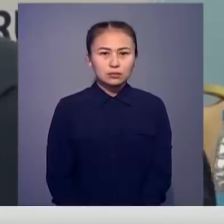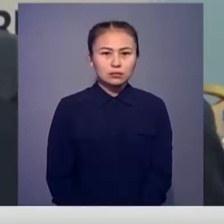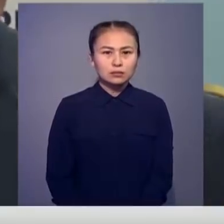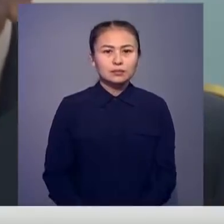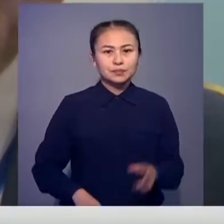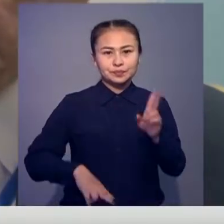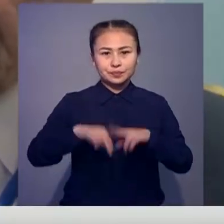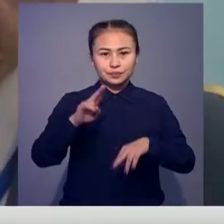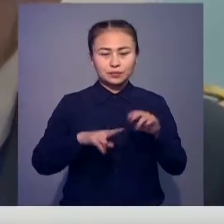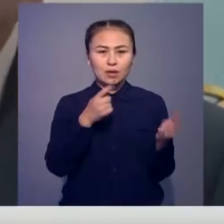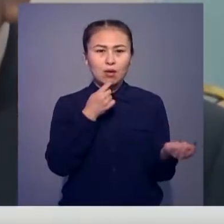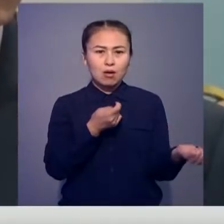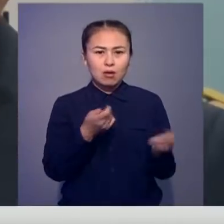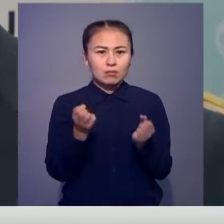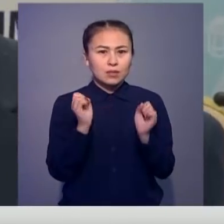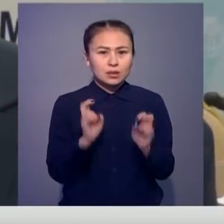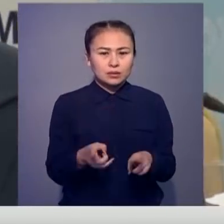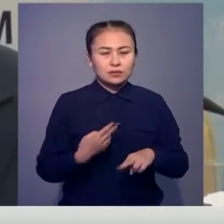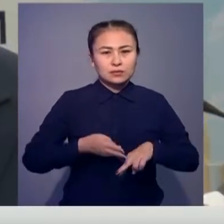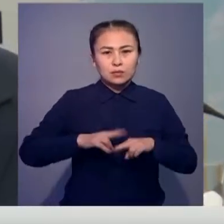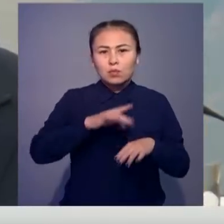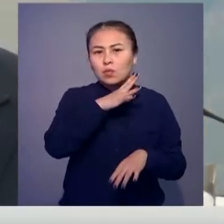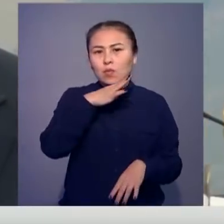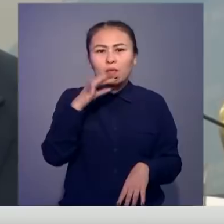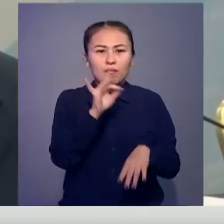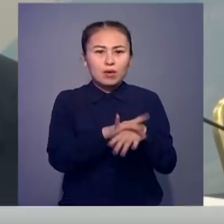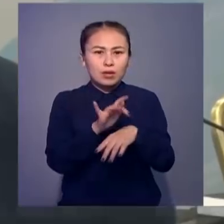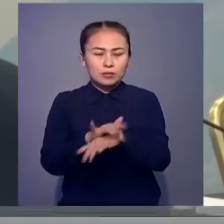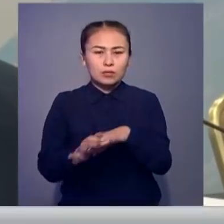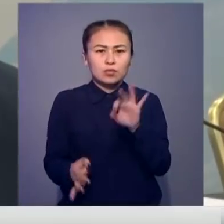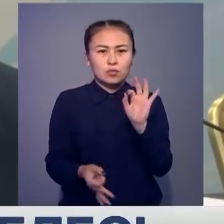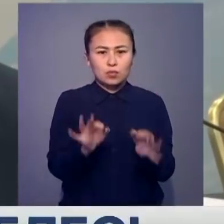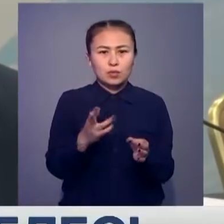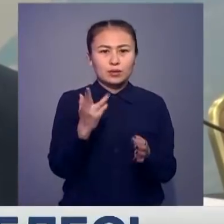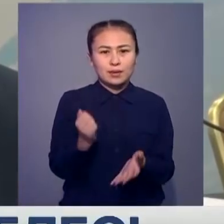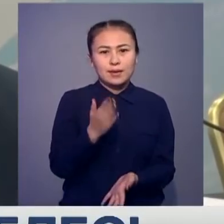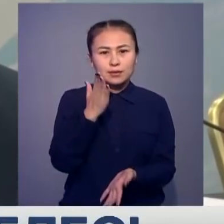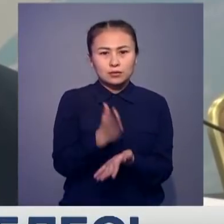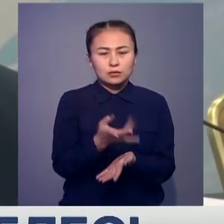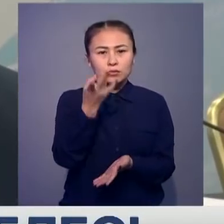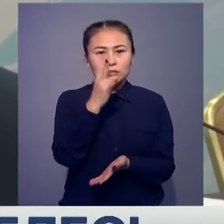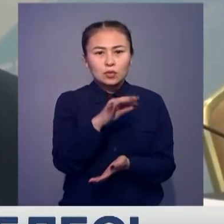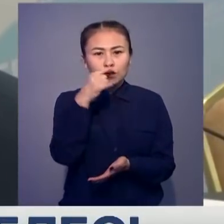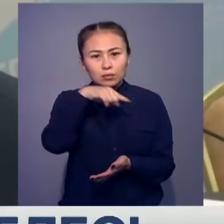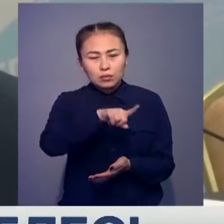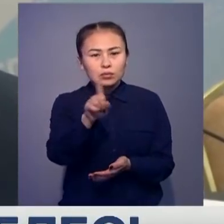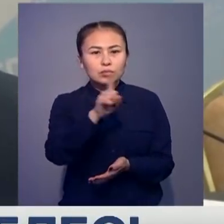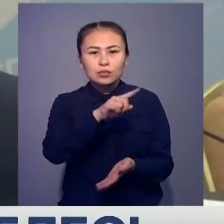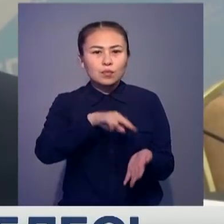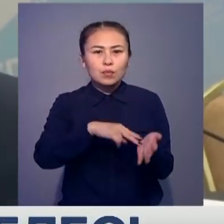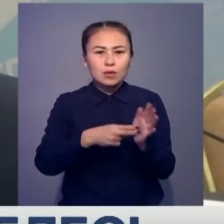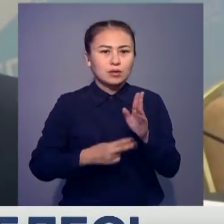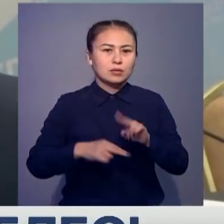Мектептердің қауіпсіздігі көп факторларға байланысты. Нормалардың болғаны жақсы қой әрине. Алайда жобалаушыларда,